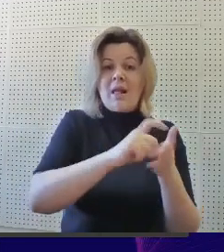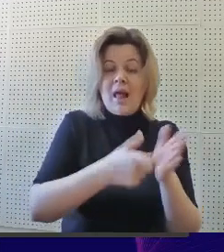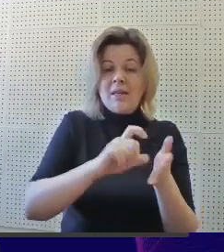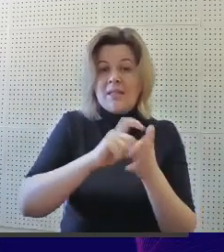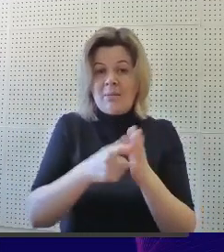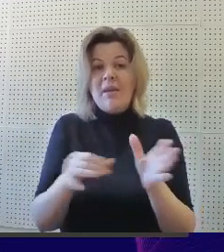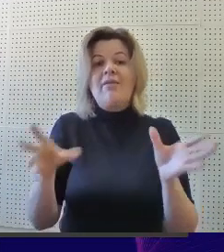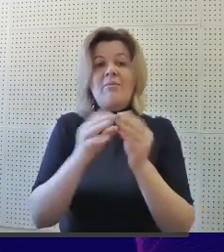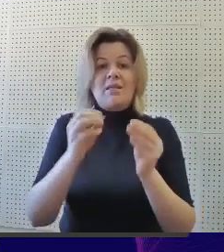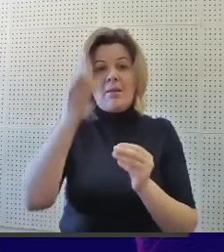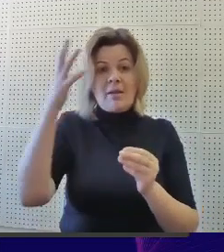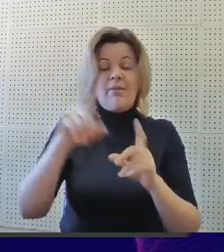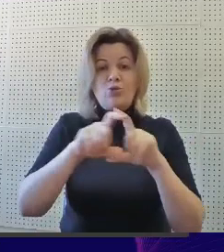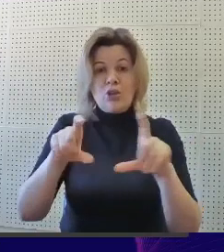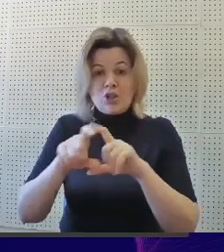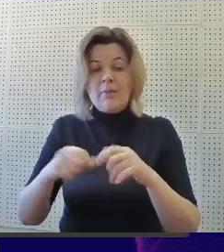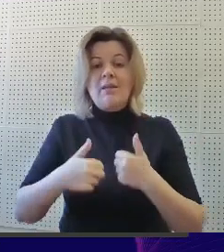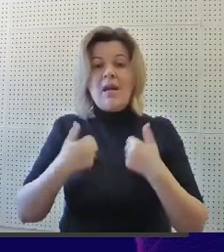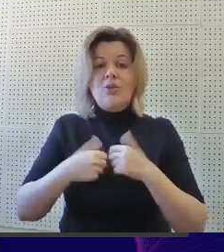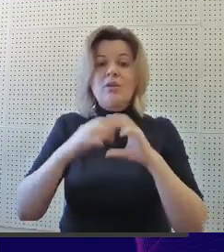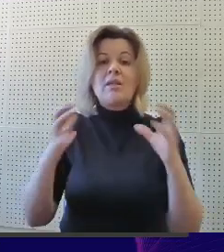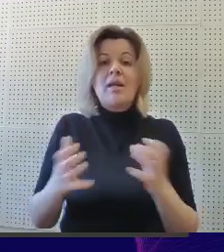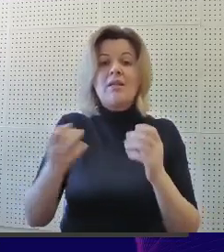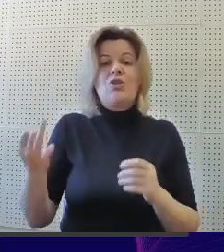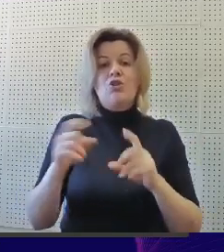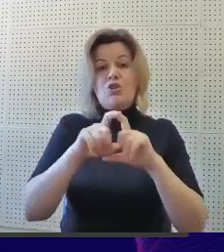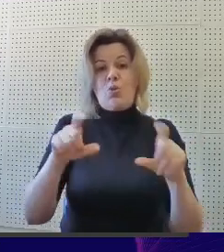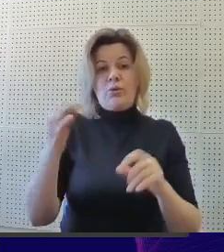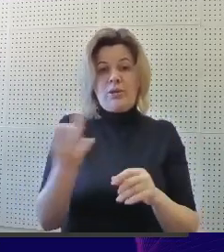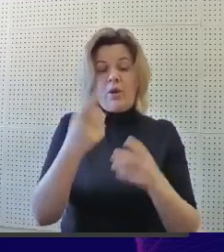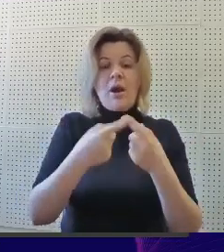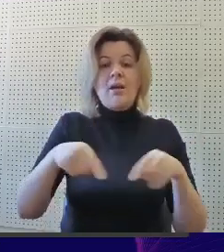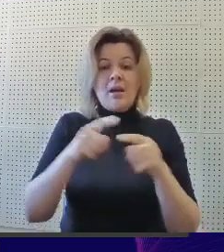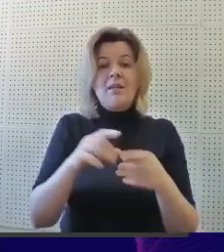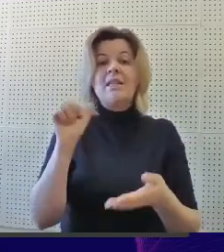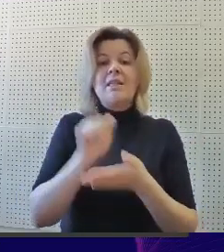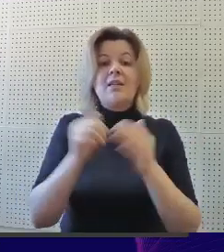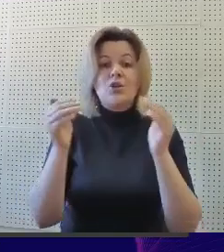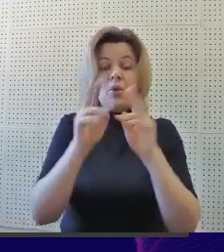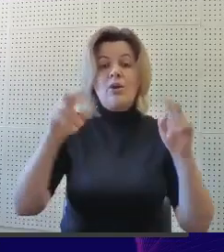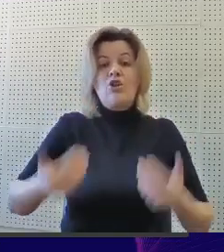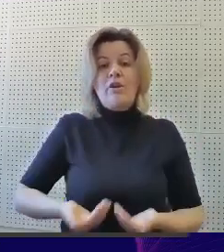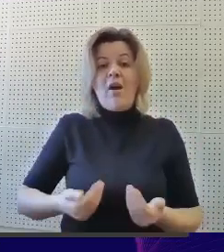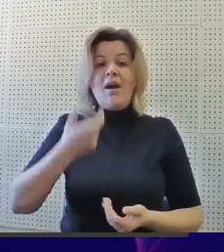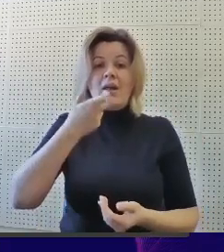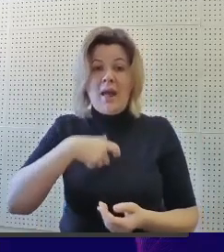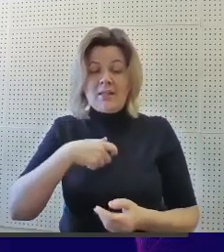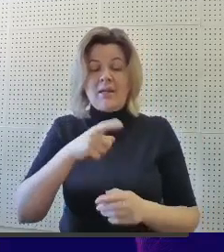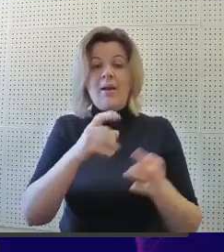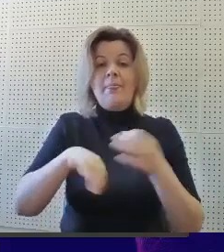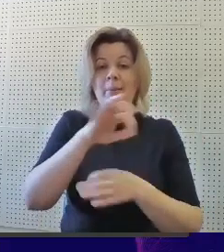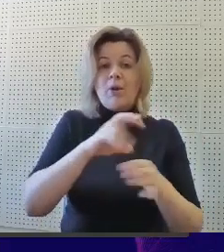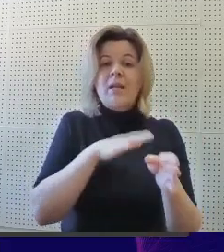учреждениями стремится к сохранению школьной истории. Организатор проекта это издательский дом «Живая классика».